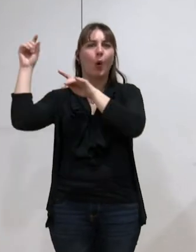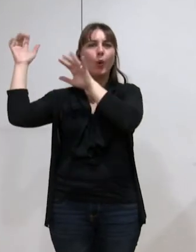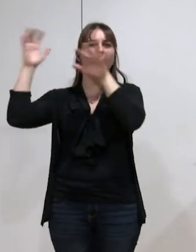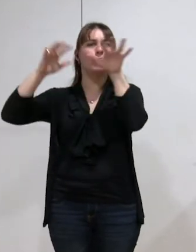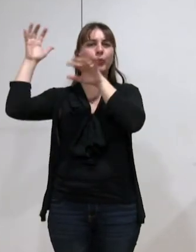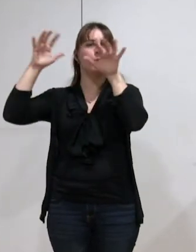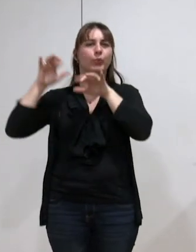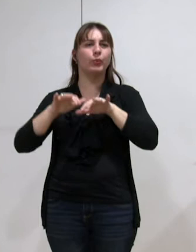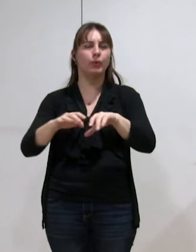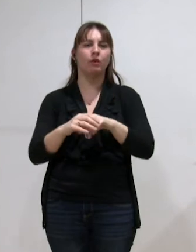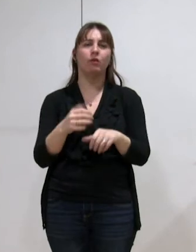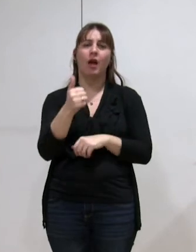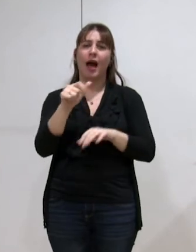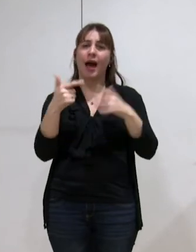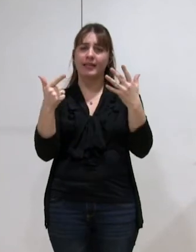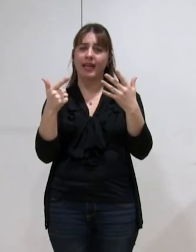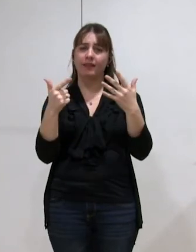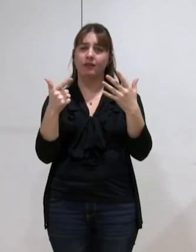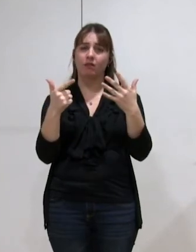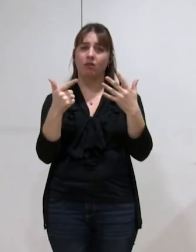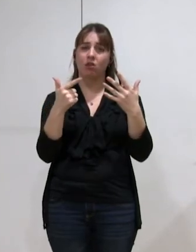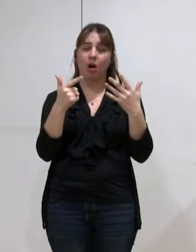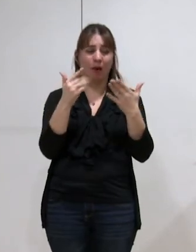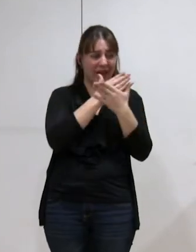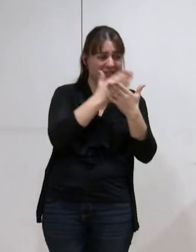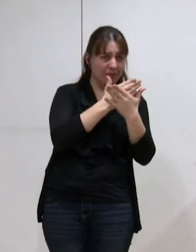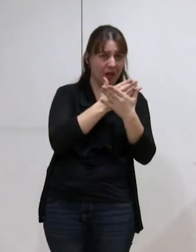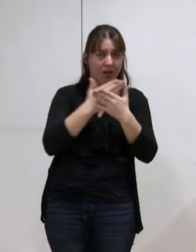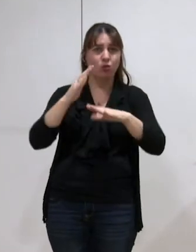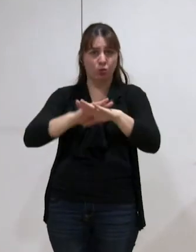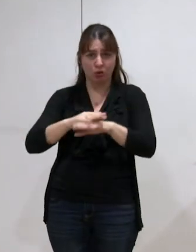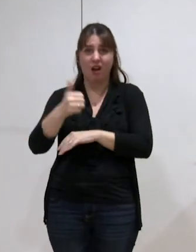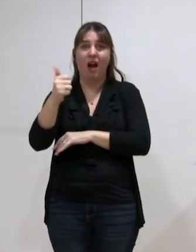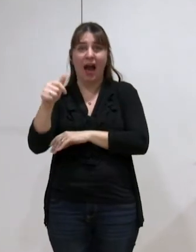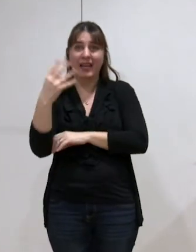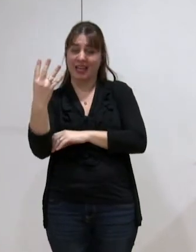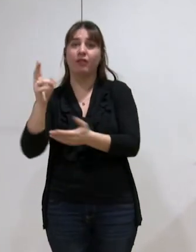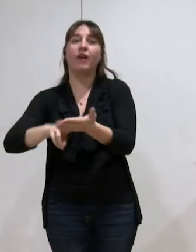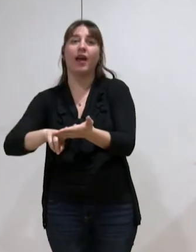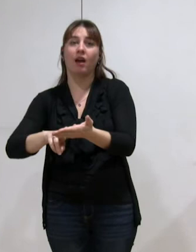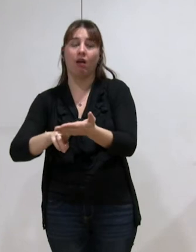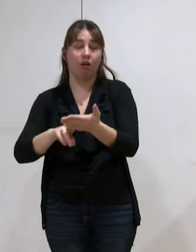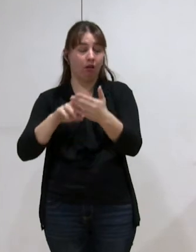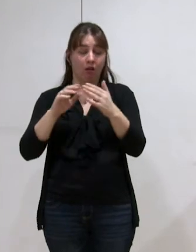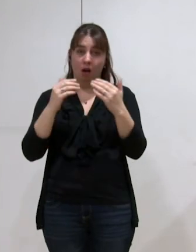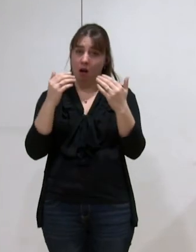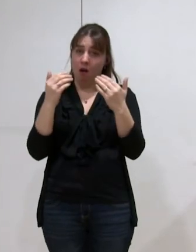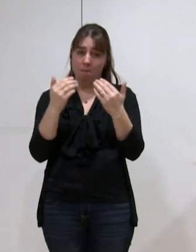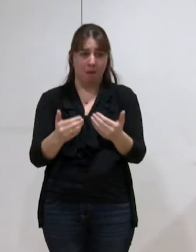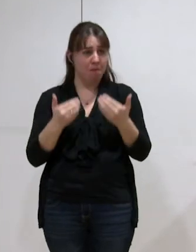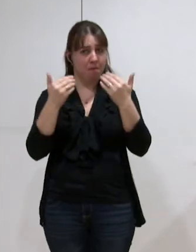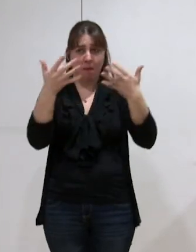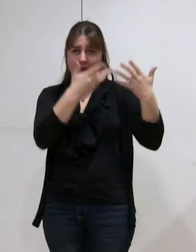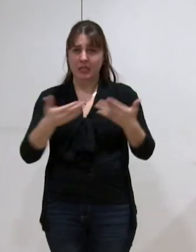1,7 estimé, 4,4 de réel. Et on continue avec la même grille de lecture, les mêmes modes de